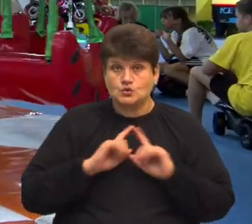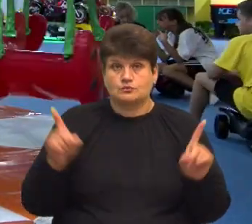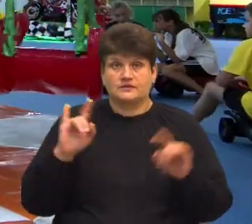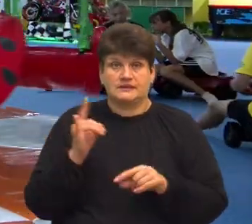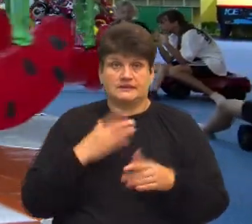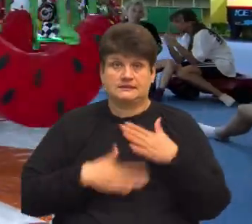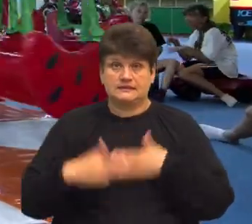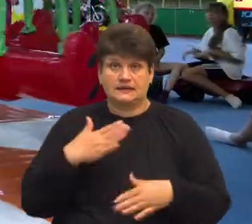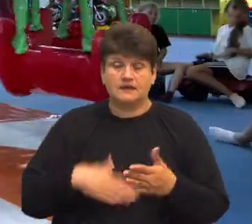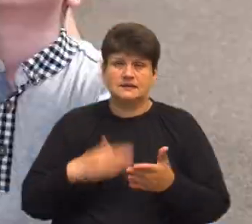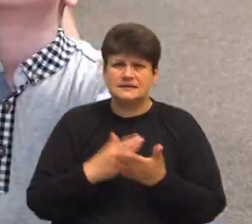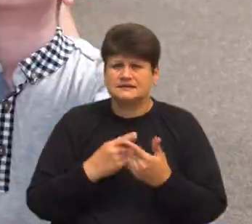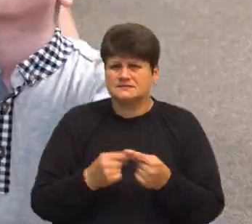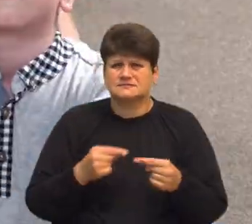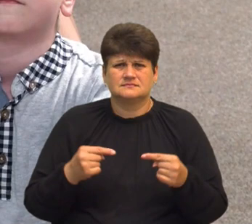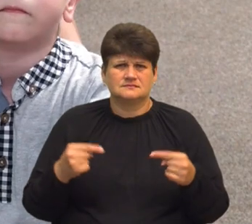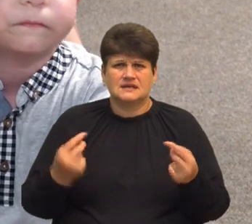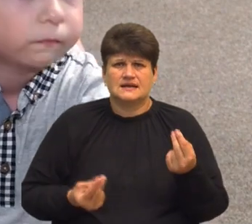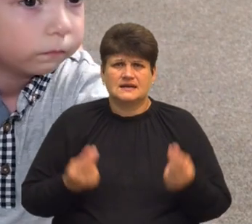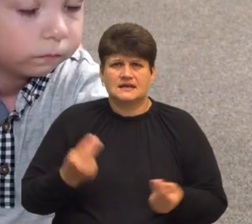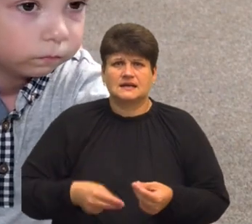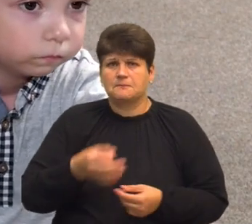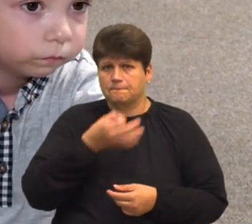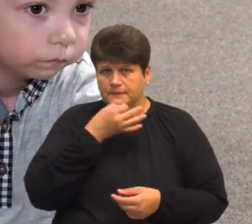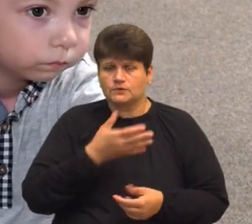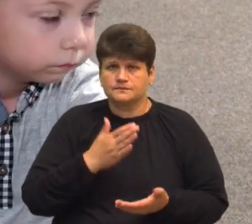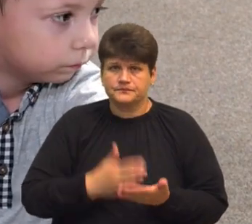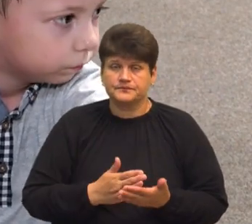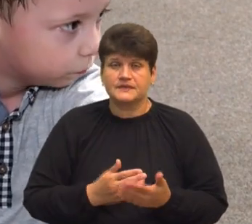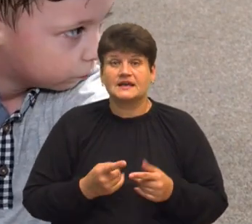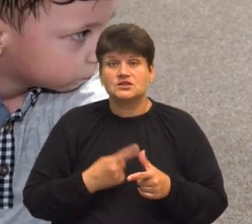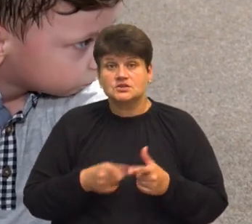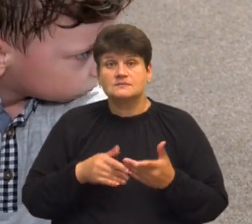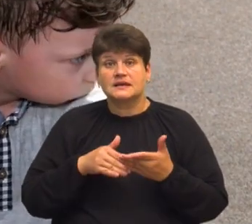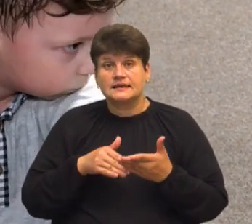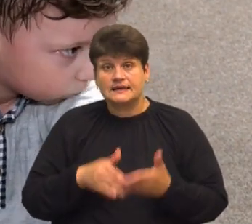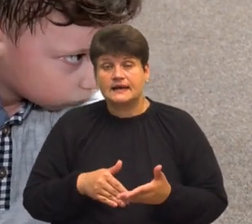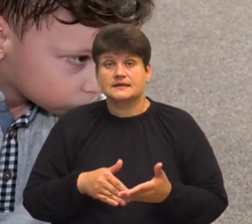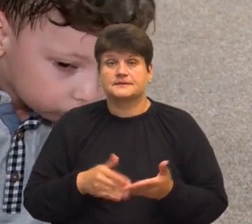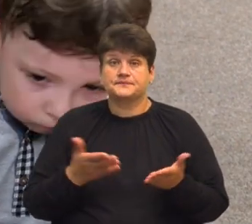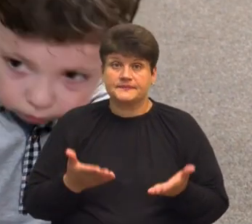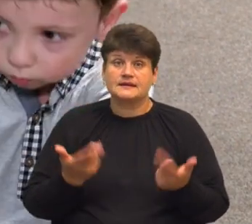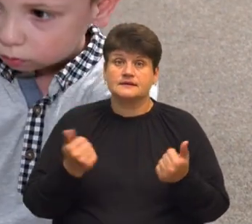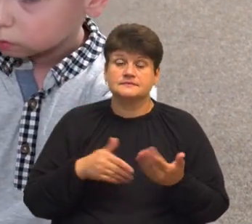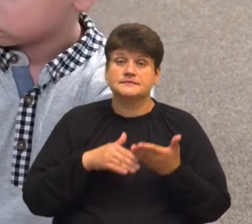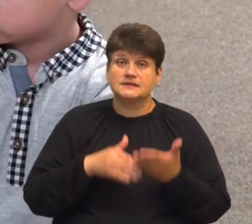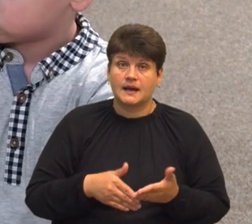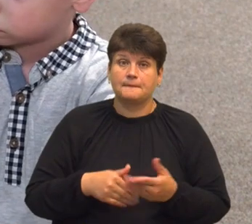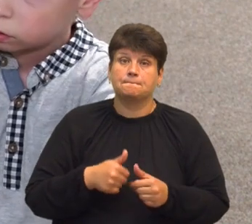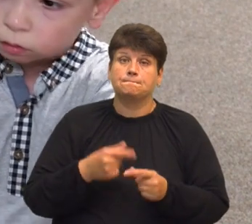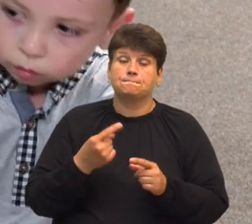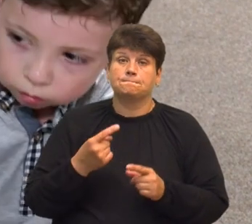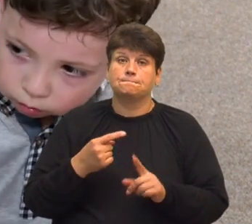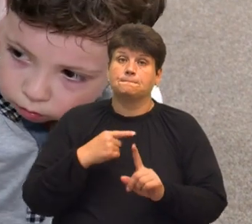бо їм такі всякі ігри подобаються. Чи сприяє? Сприяє, тому що, по-перше, позитив, він